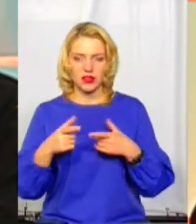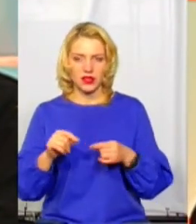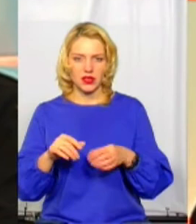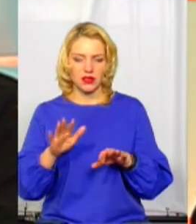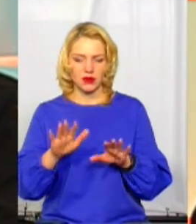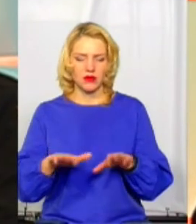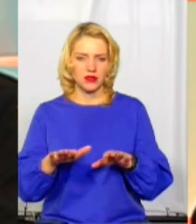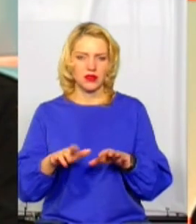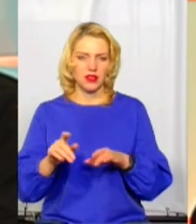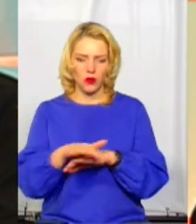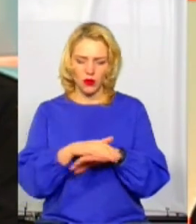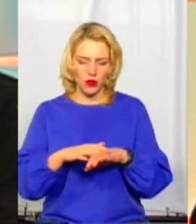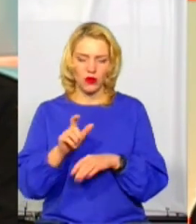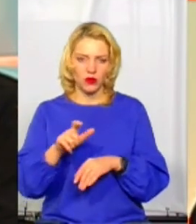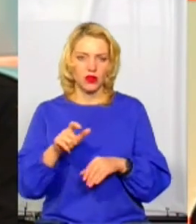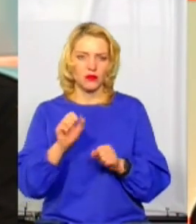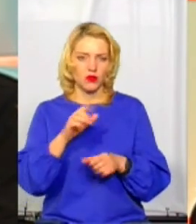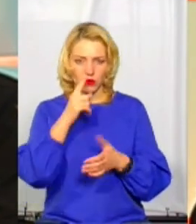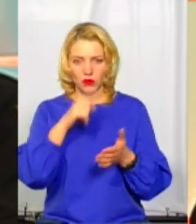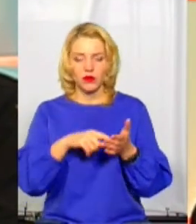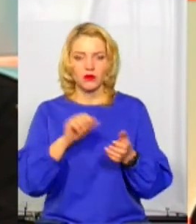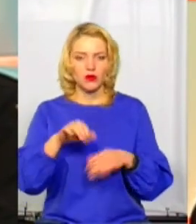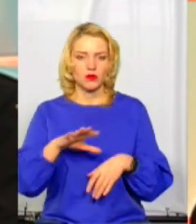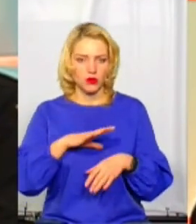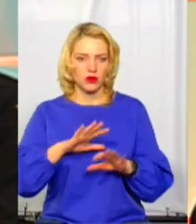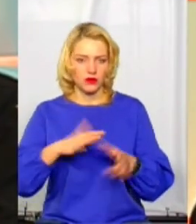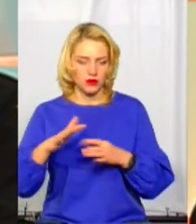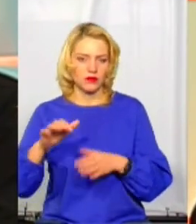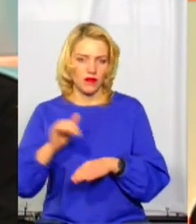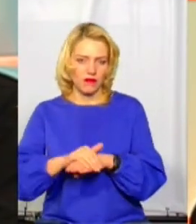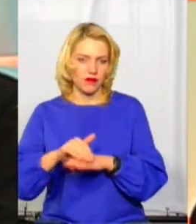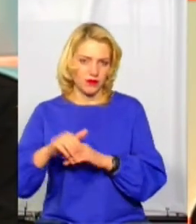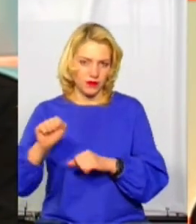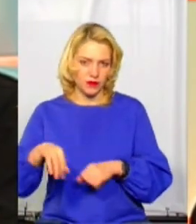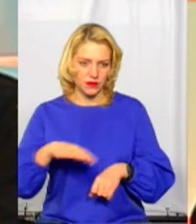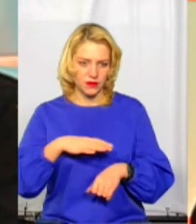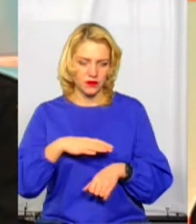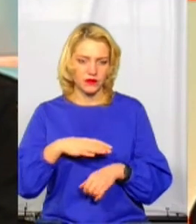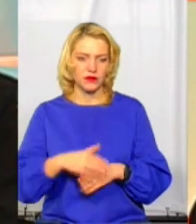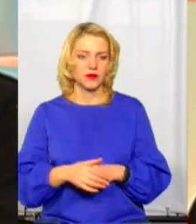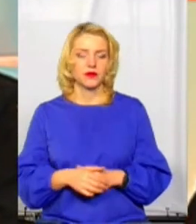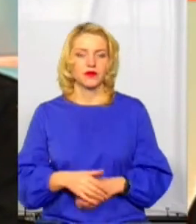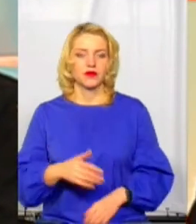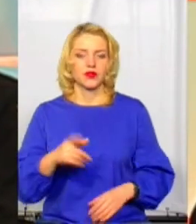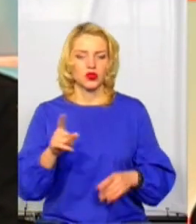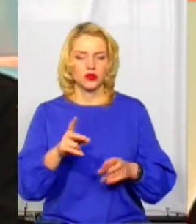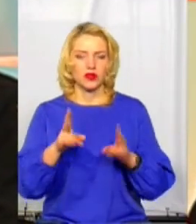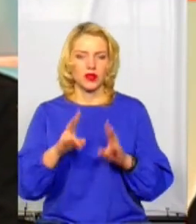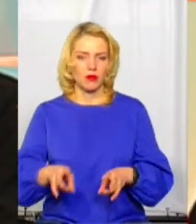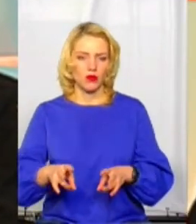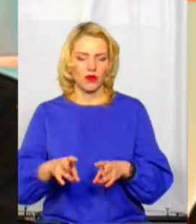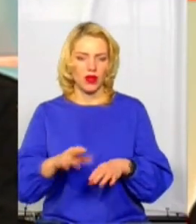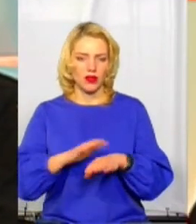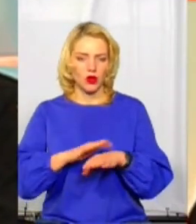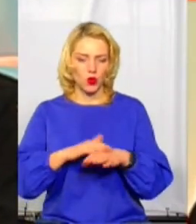Випадки щороку трапляються. Навіть в минулому році в місті Хмельницькому були зафіксовані випадки травмування кінцівок людей від, ну,